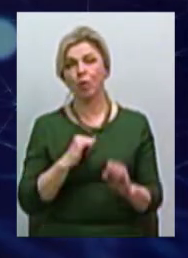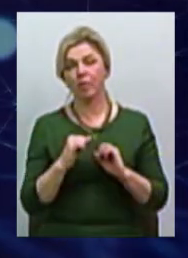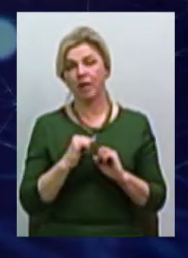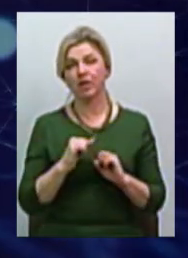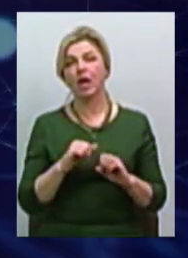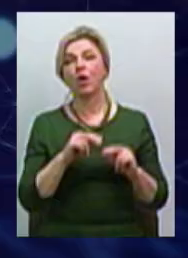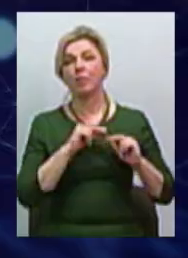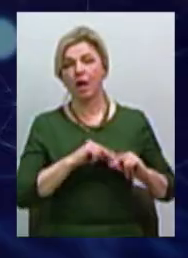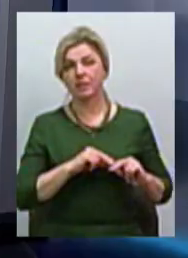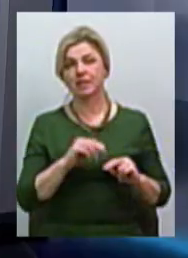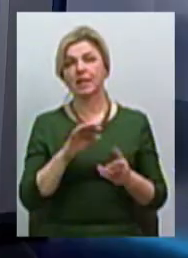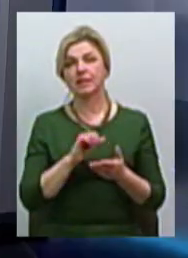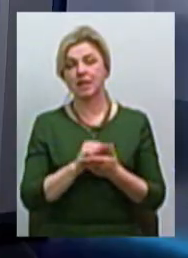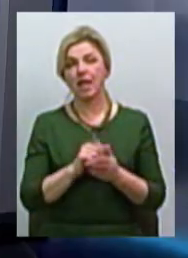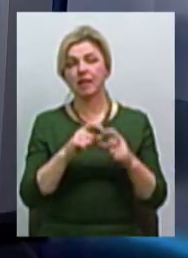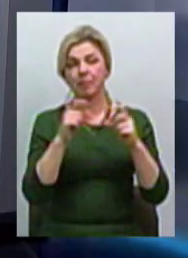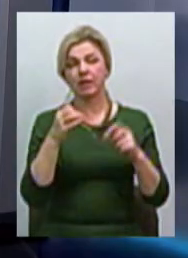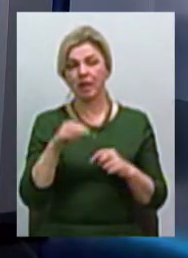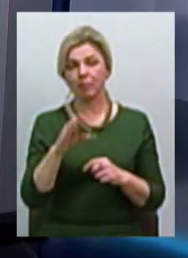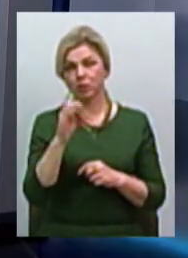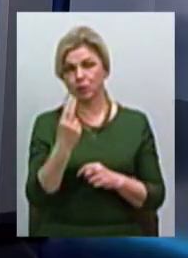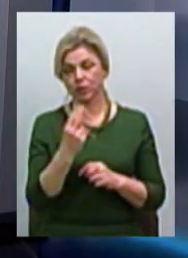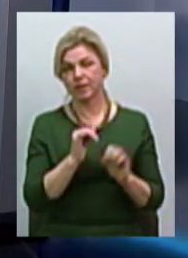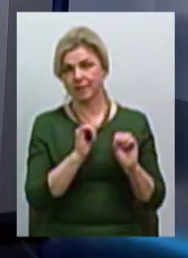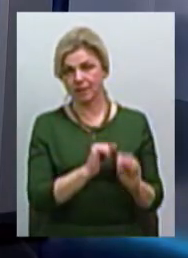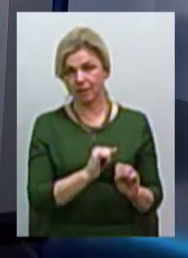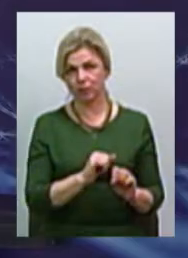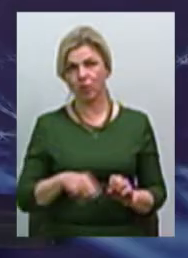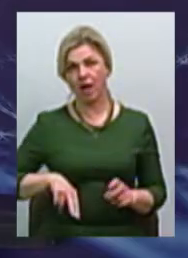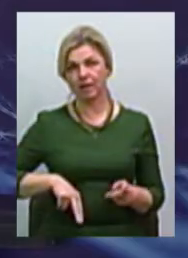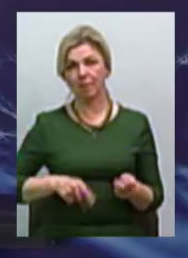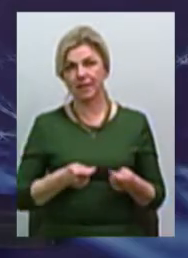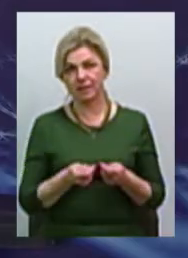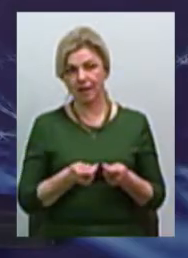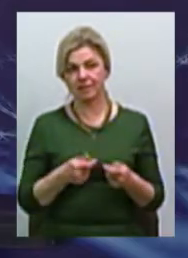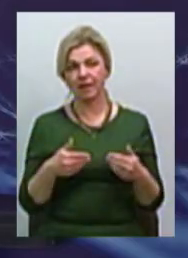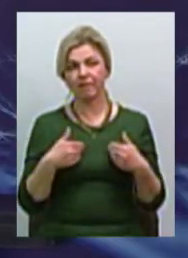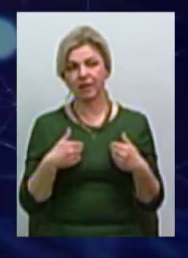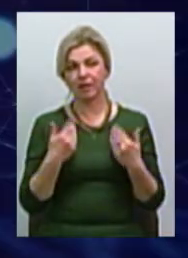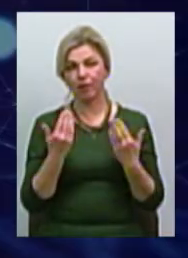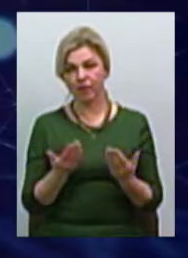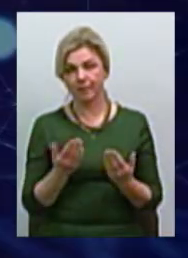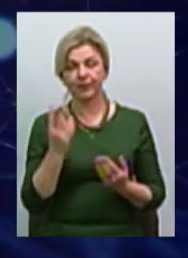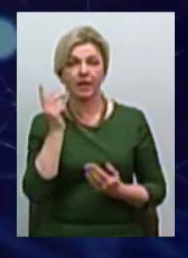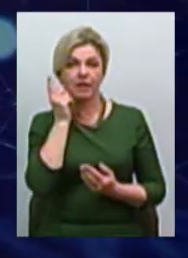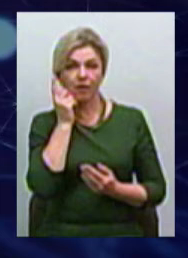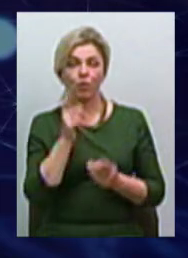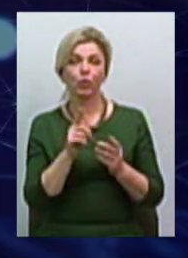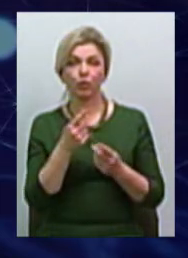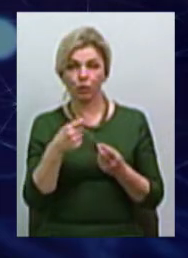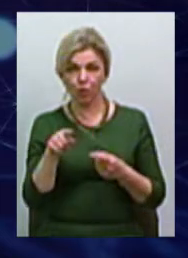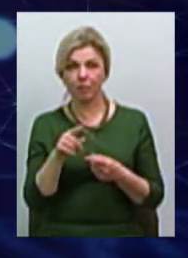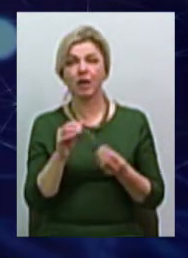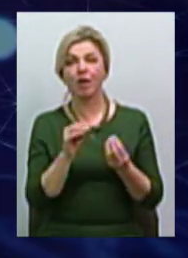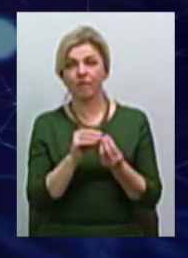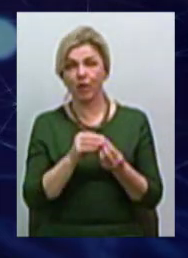та зайнятості Департаменту соціального захисту населення Виколаївської облдержадміністрації. вас вітаю. Доброго дня. Телефон студії «Незмінний» 76 92 33.